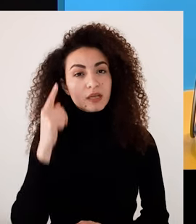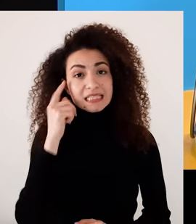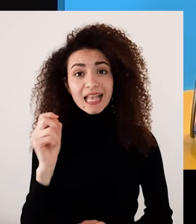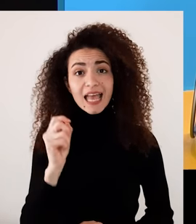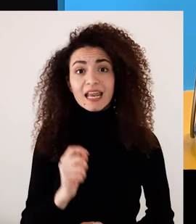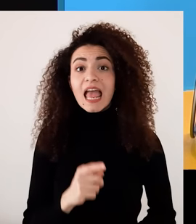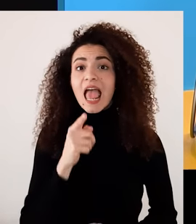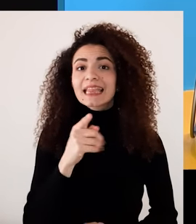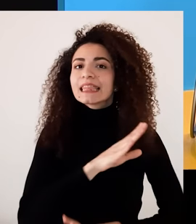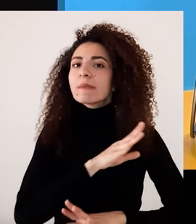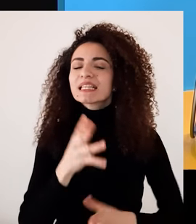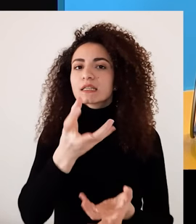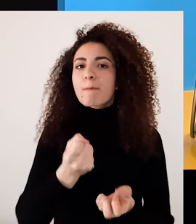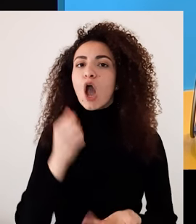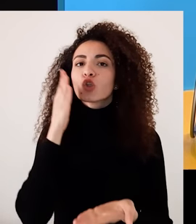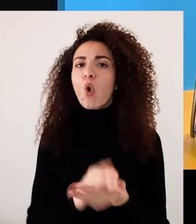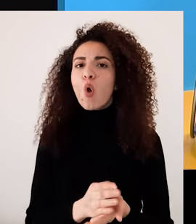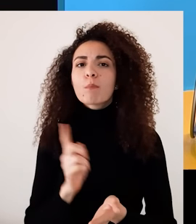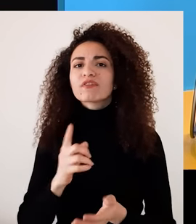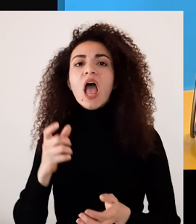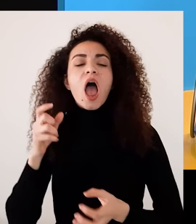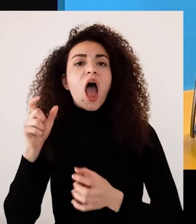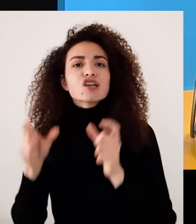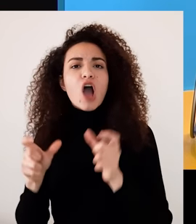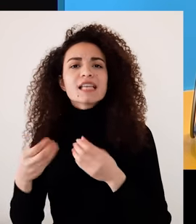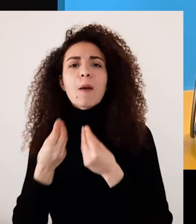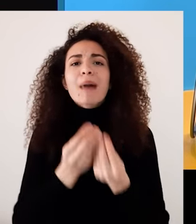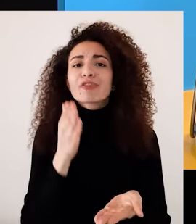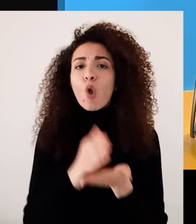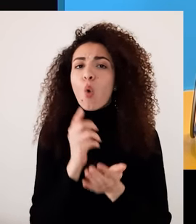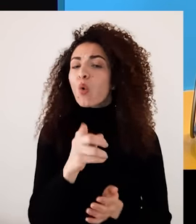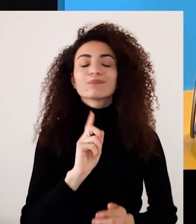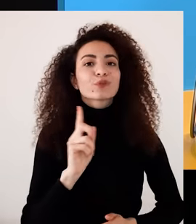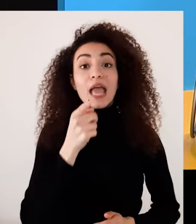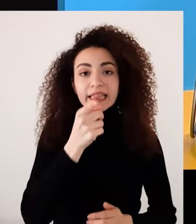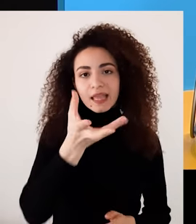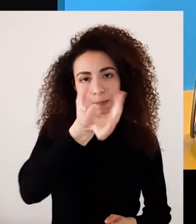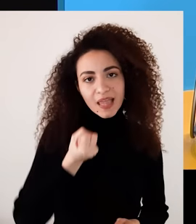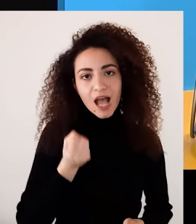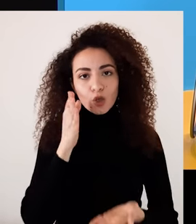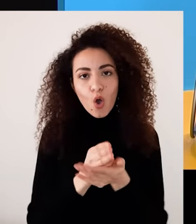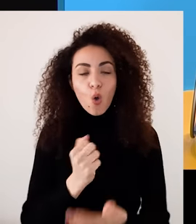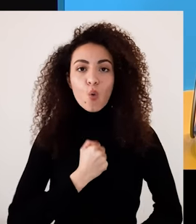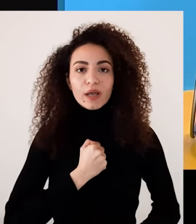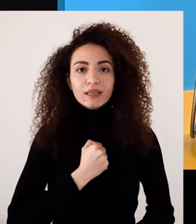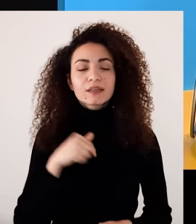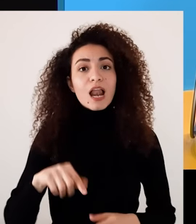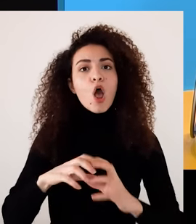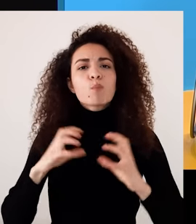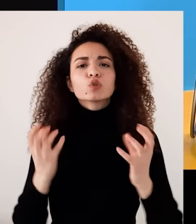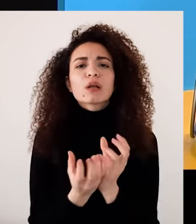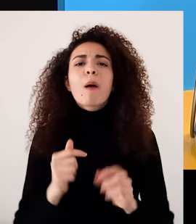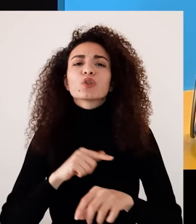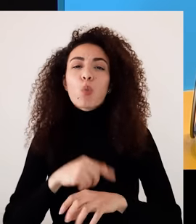أنه ما حدا بيعطيك حقوقك إلا إذا تلطف فيها الحرية تؤخذ ولا تعطى على طبق من فضة مجتمعنا ما زال بحاجة